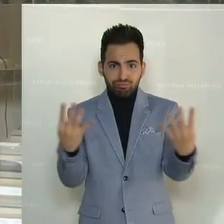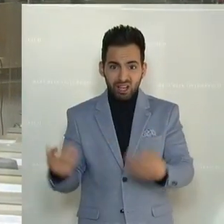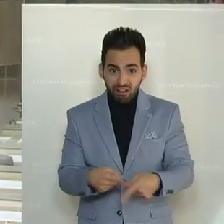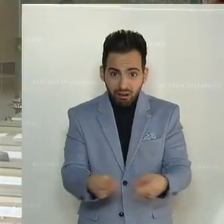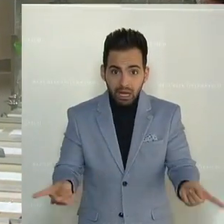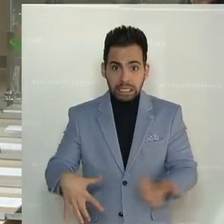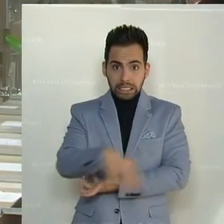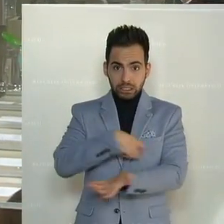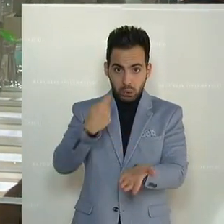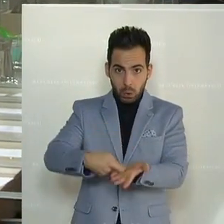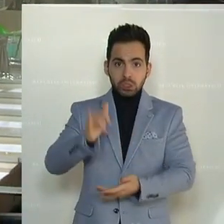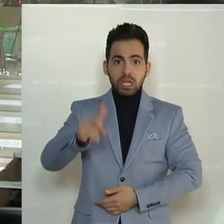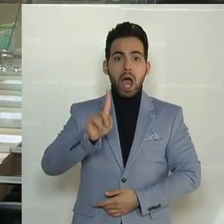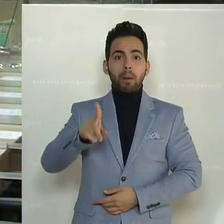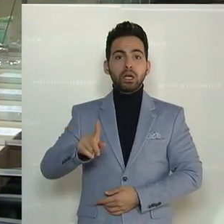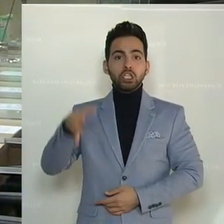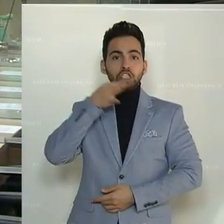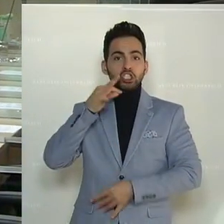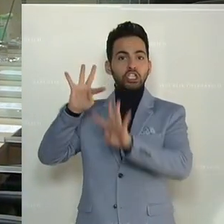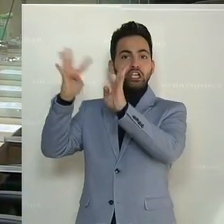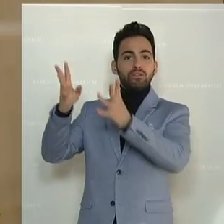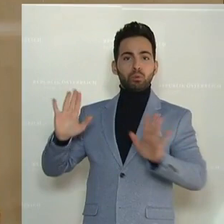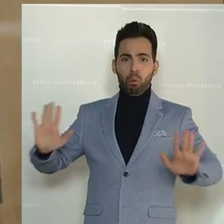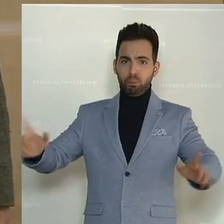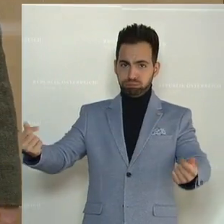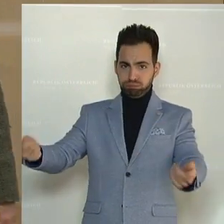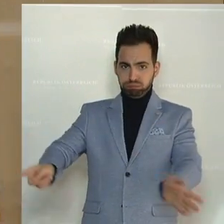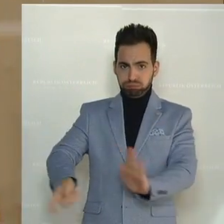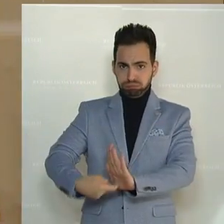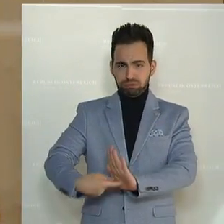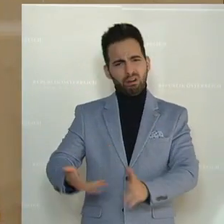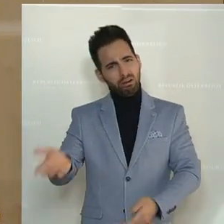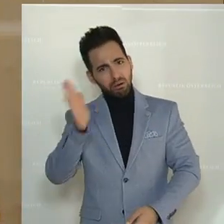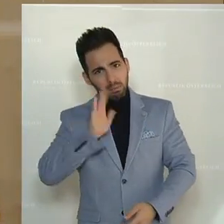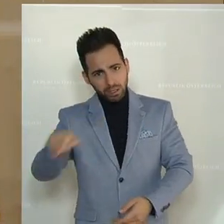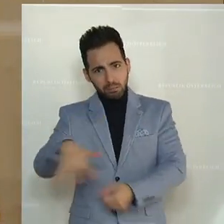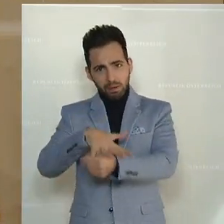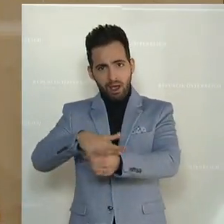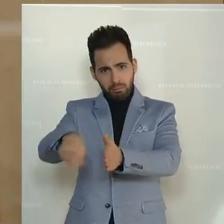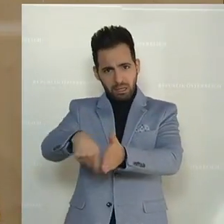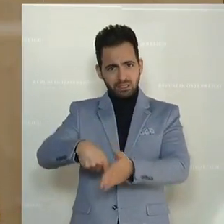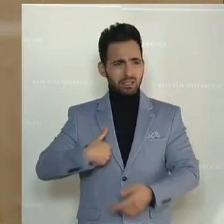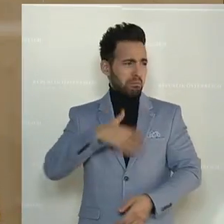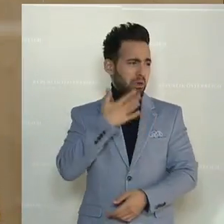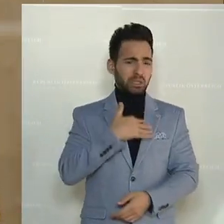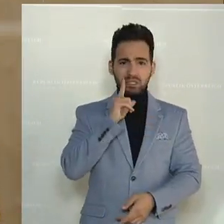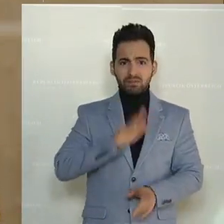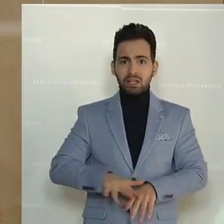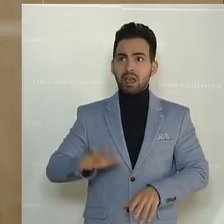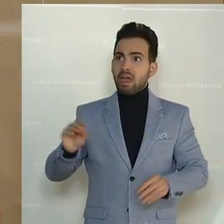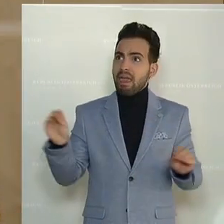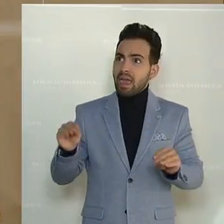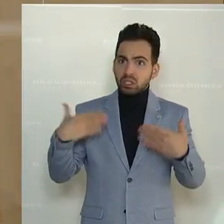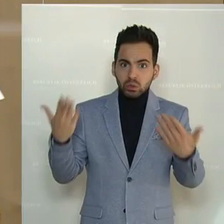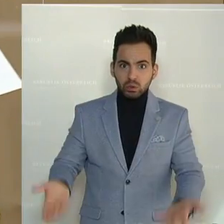Krisenkosten haben, aber die Stiftungen der Hohen Herren nicht. Also bitte nachbessern in diesem Bereich. Ich will keine Realsatire, da ist mir die